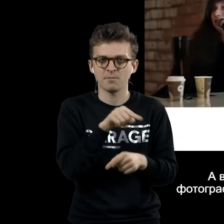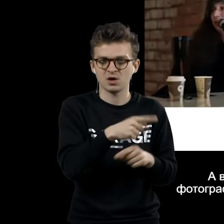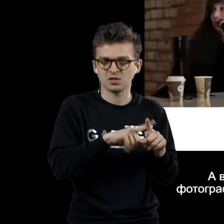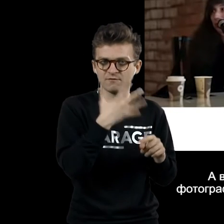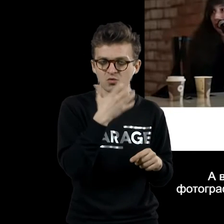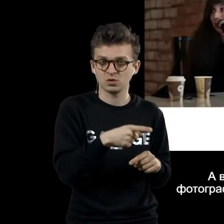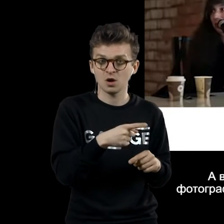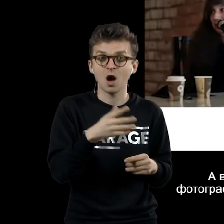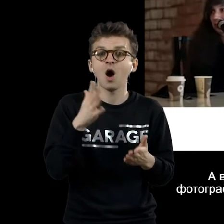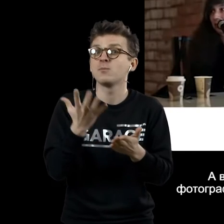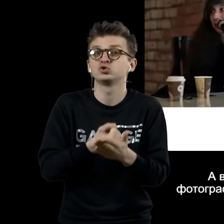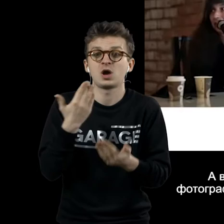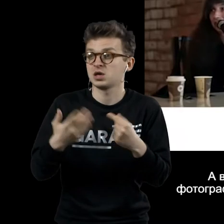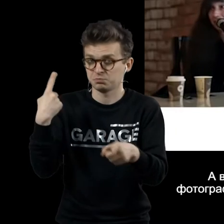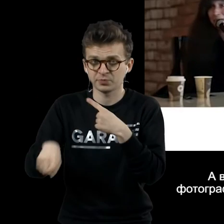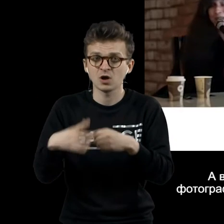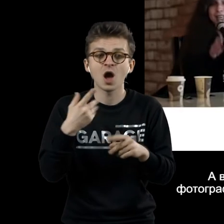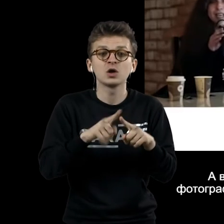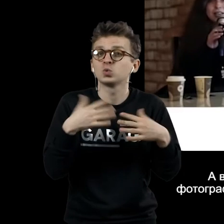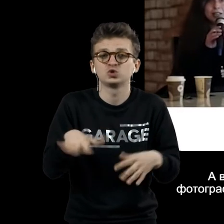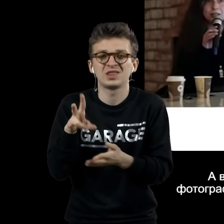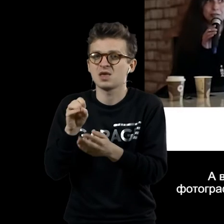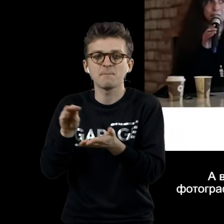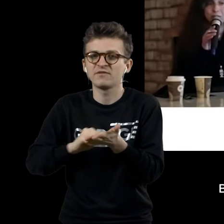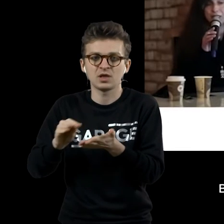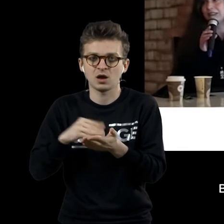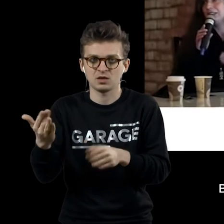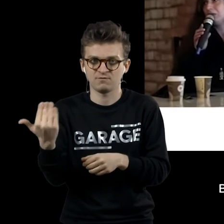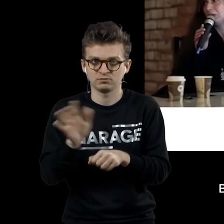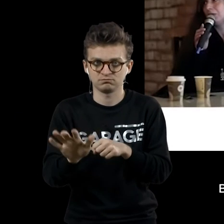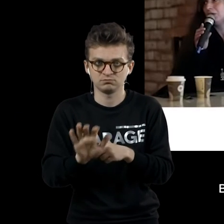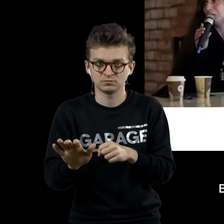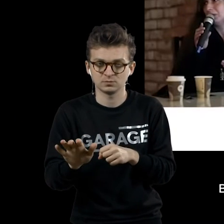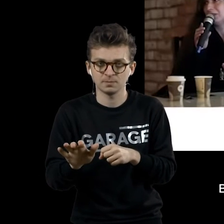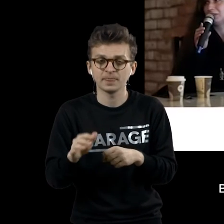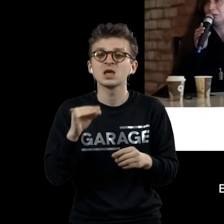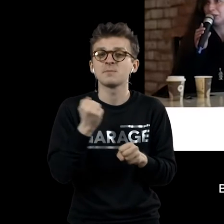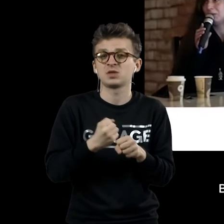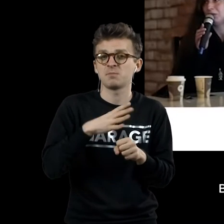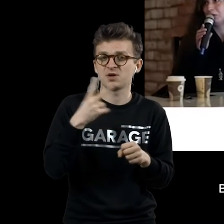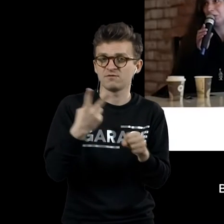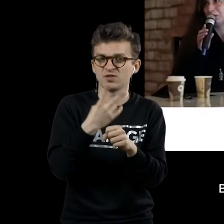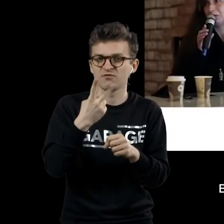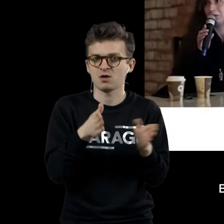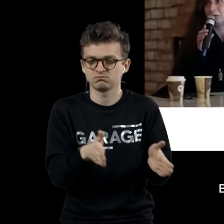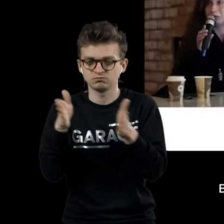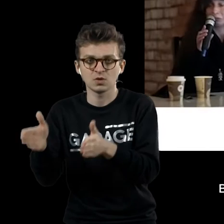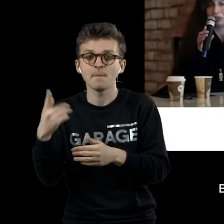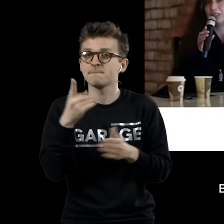потому что иначе это не будет повторением произведения. Их делали в два приема. В первый прием,